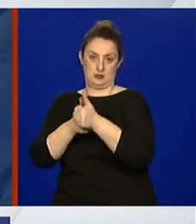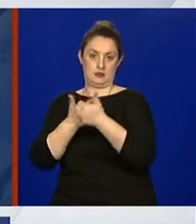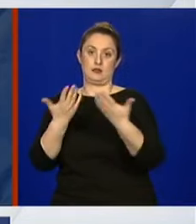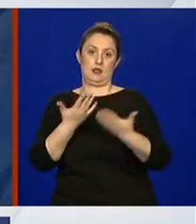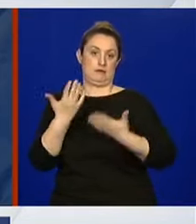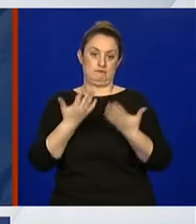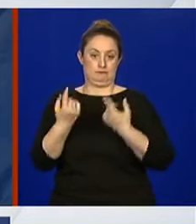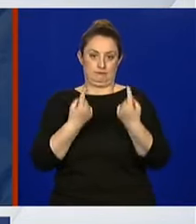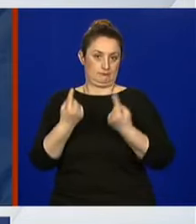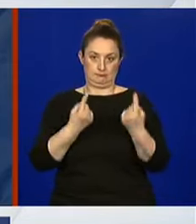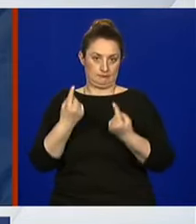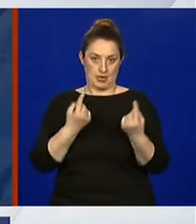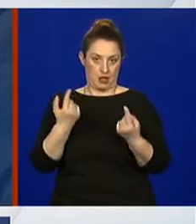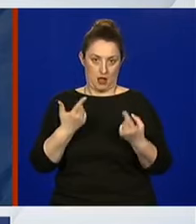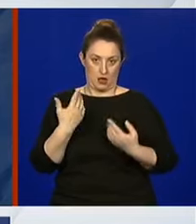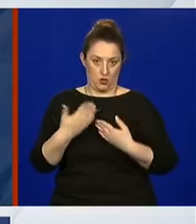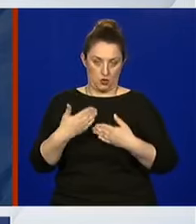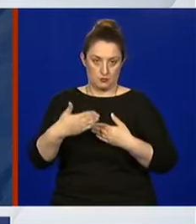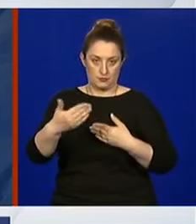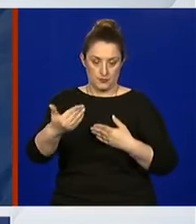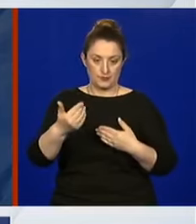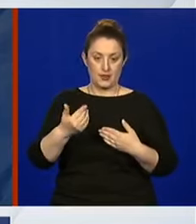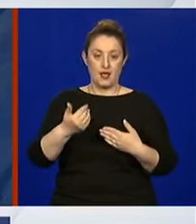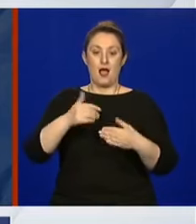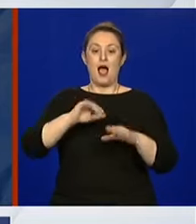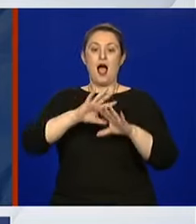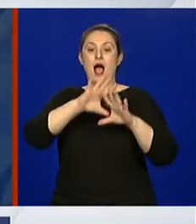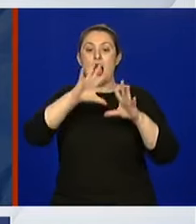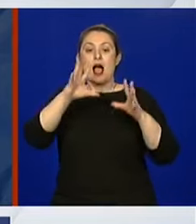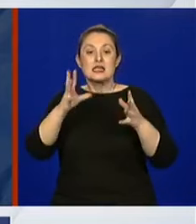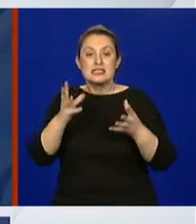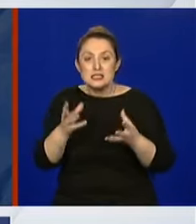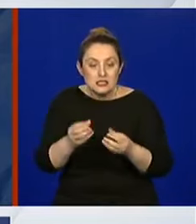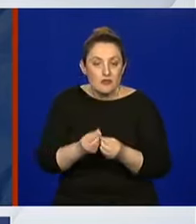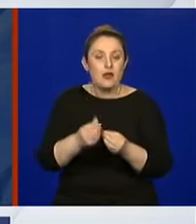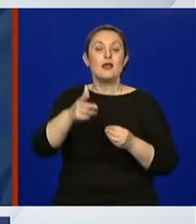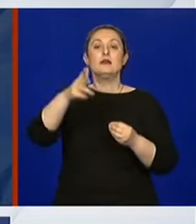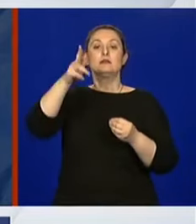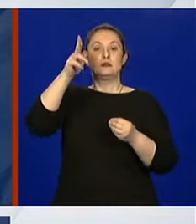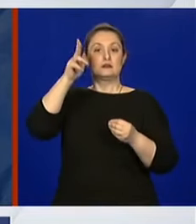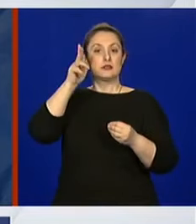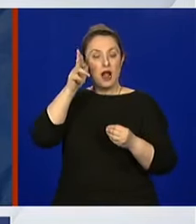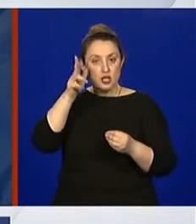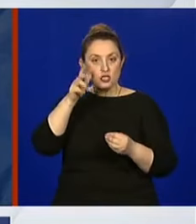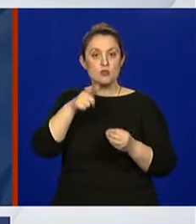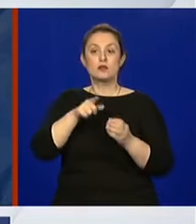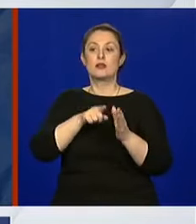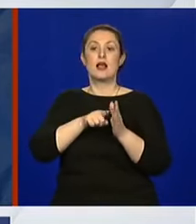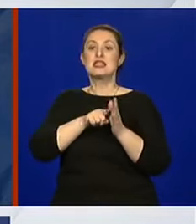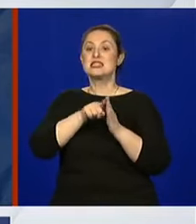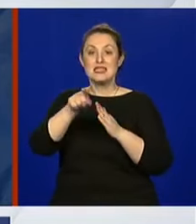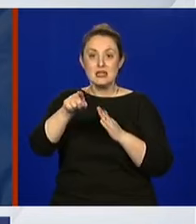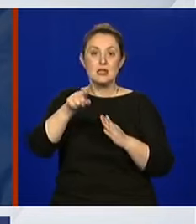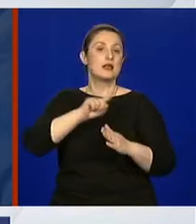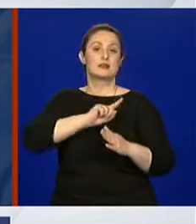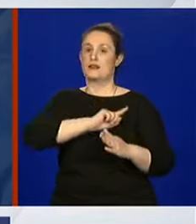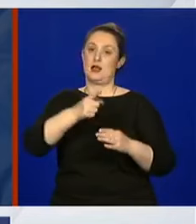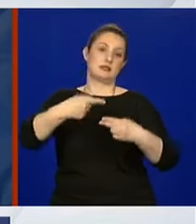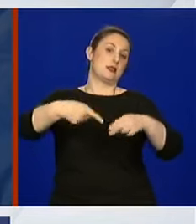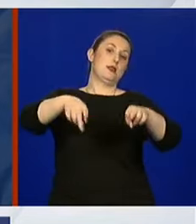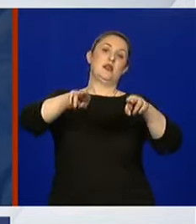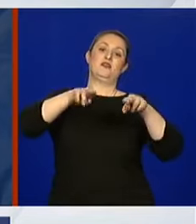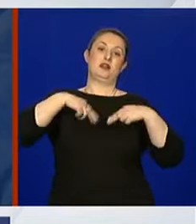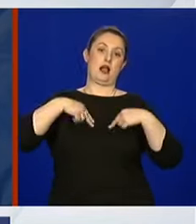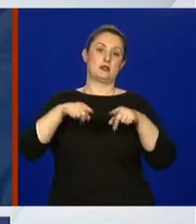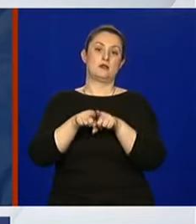se situacija razvija, a sve sa ciljem da se više ne vratimo u nešto